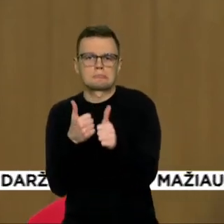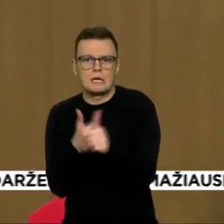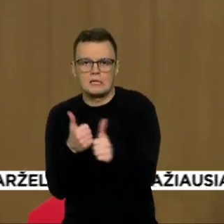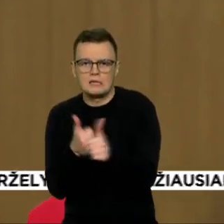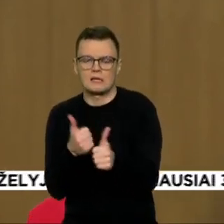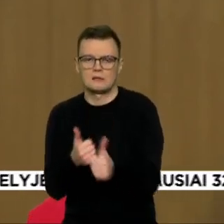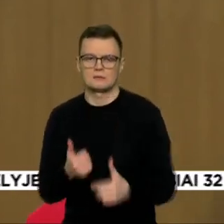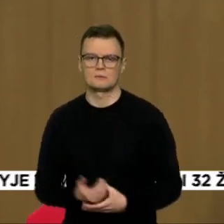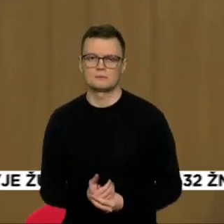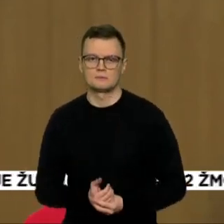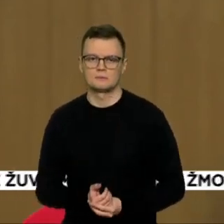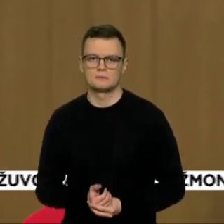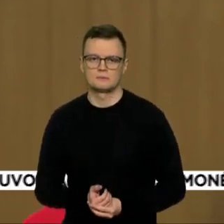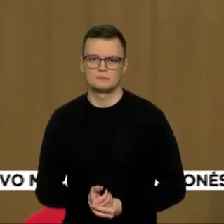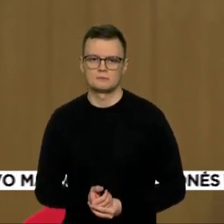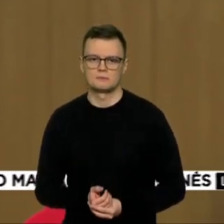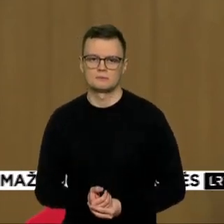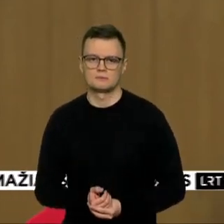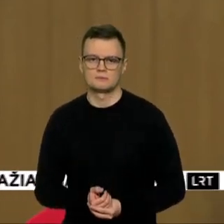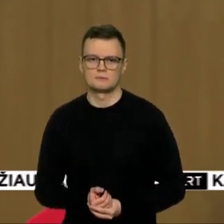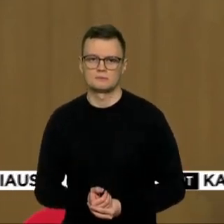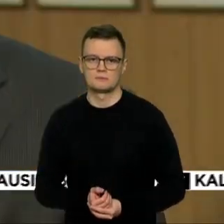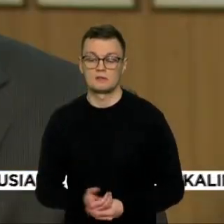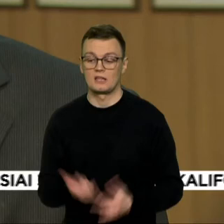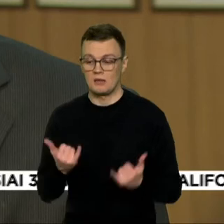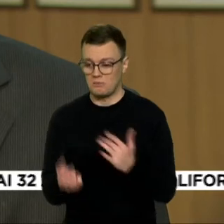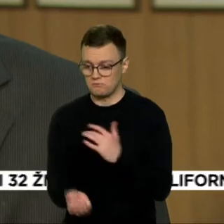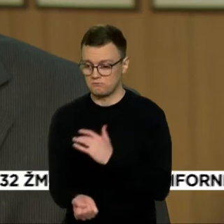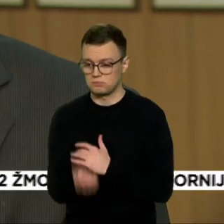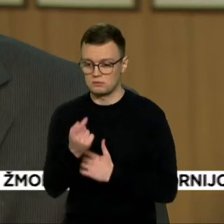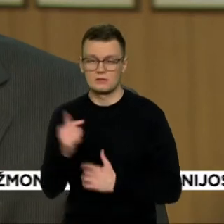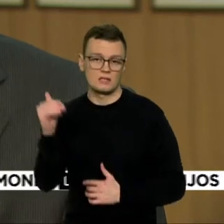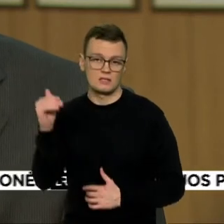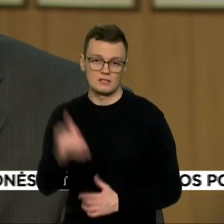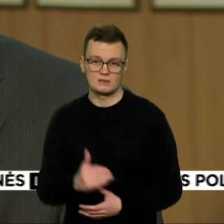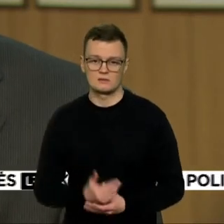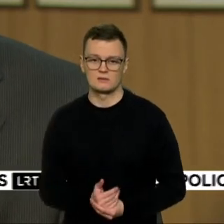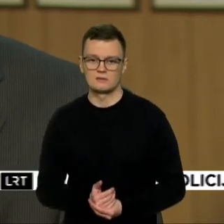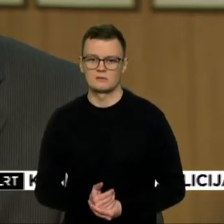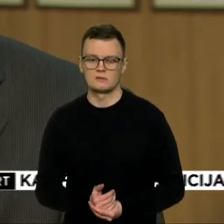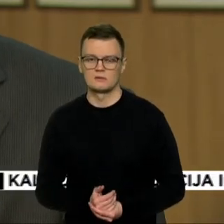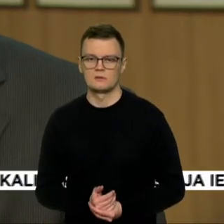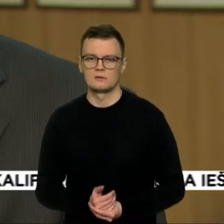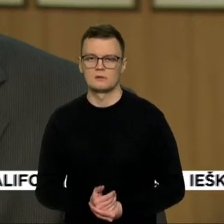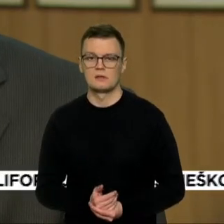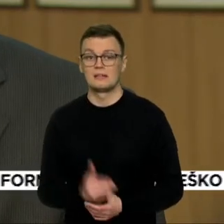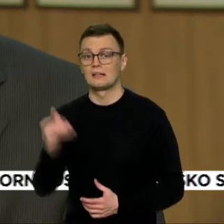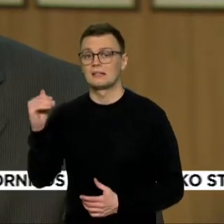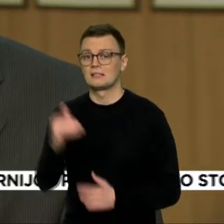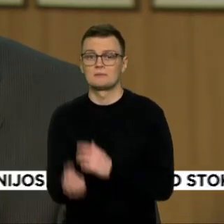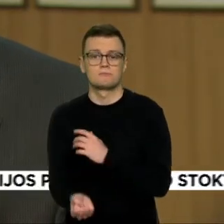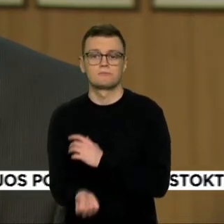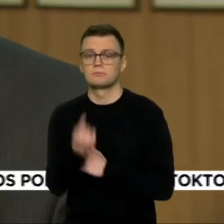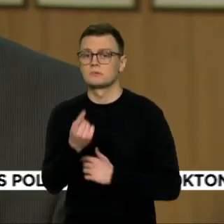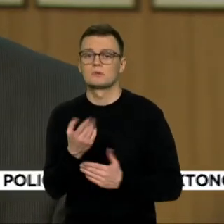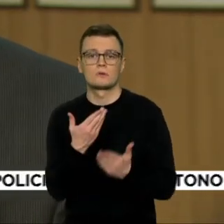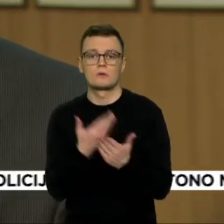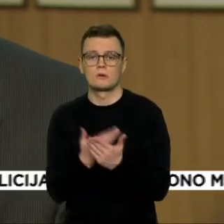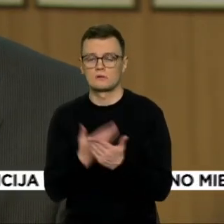prie to, kad mes turim tiesiai išviesį krizę. Krizė susidaro todėl, kad palieka